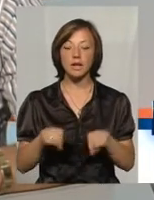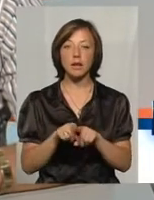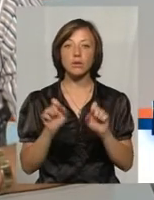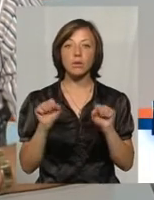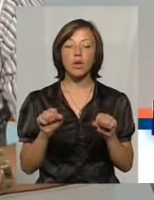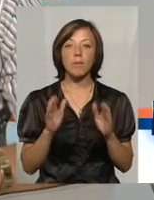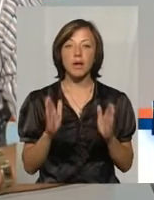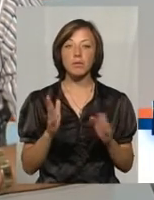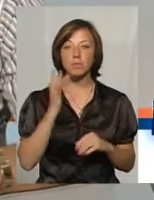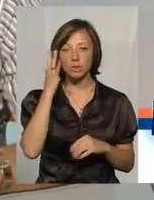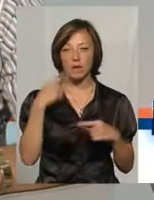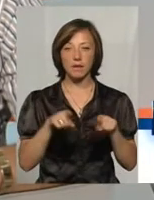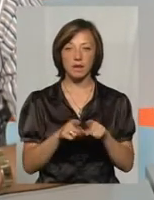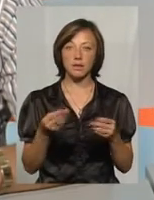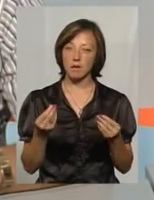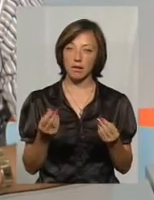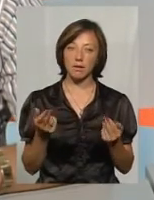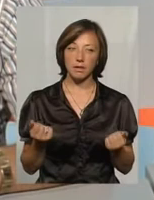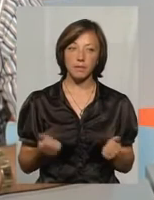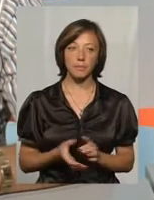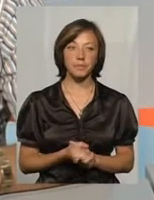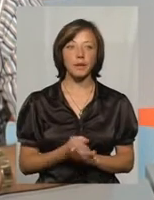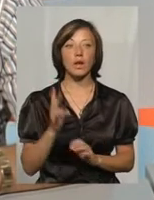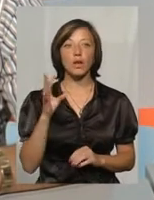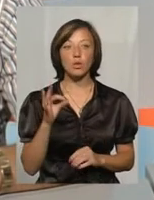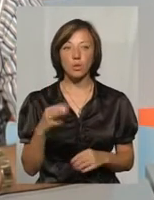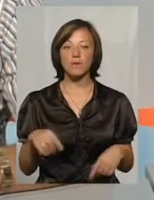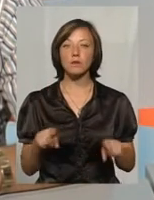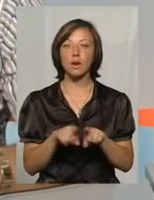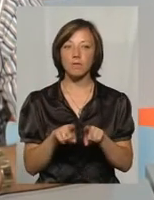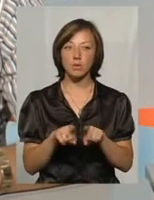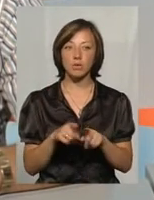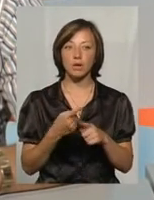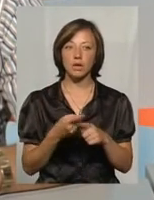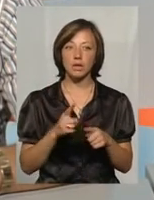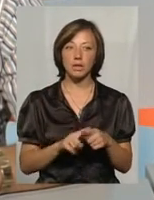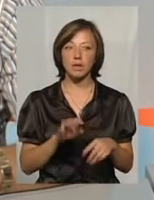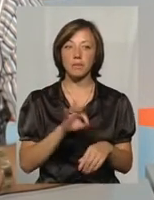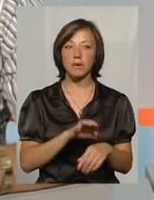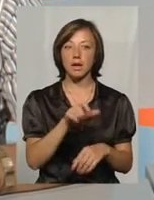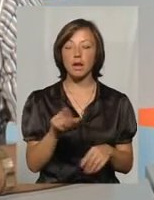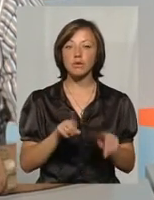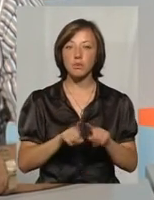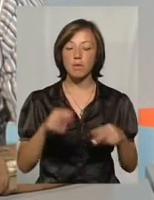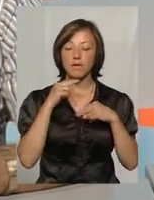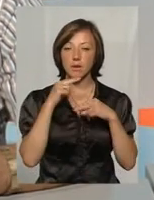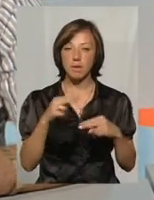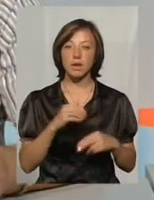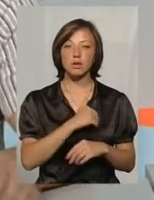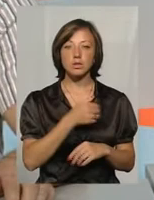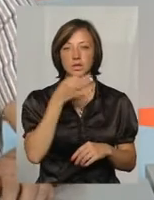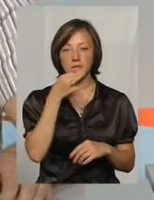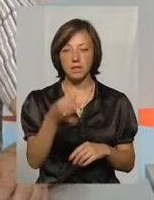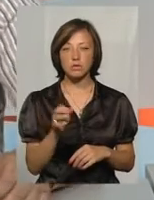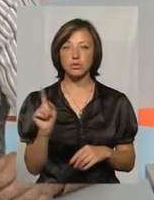могли б мечтати о таких деньгах. Але, тим не мене, все ровно, цим больним особе внимание. І хочу сказати,